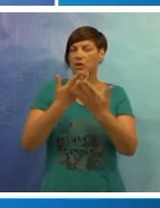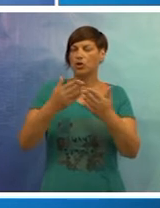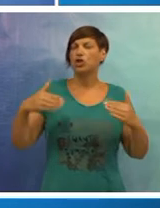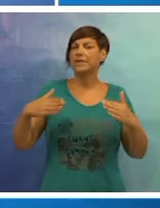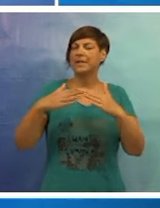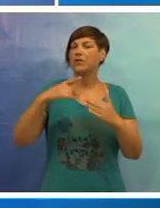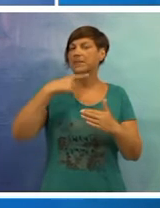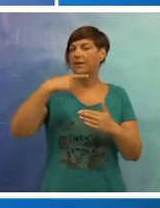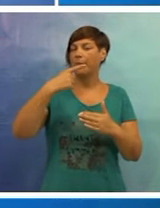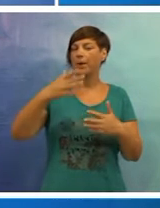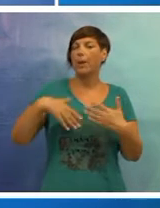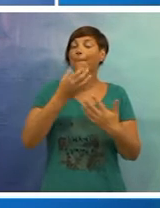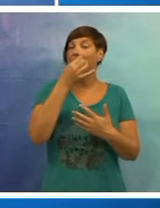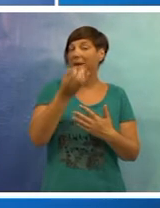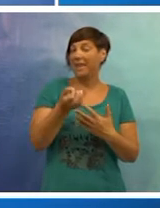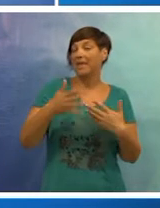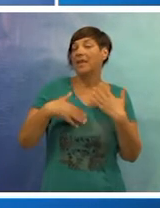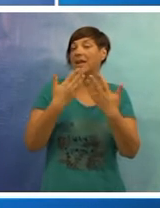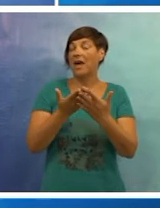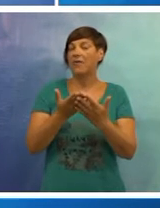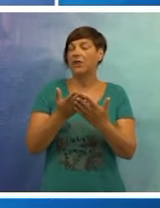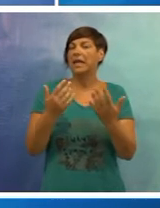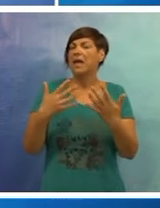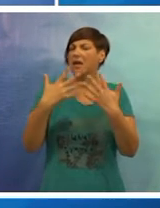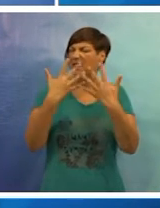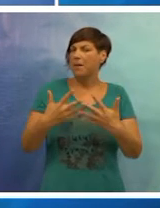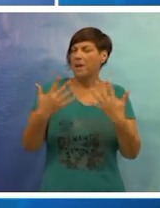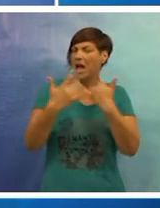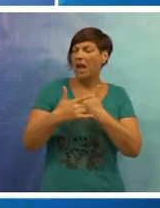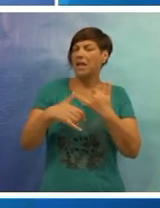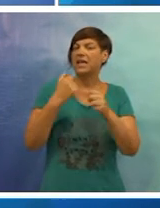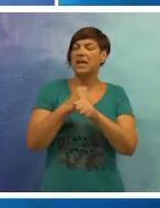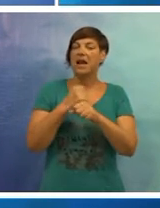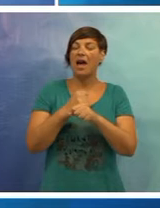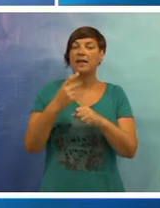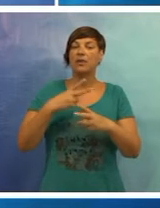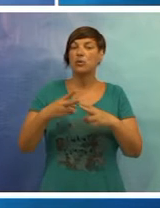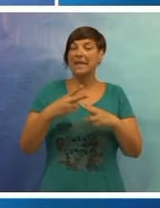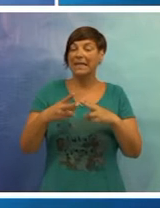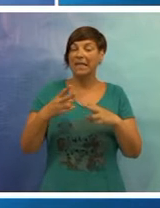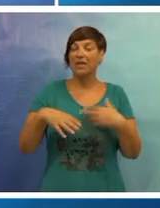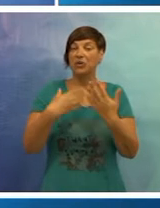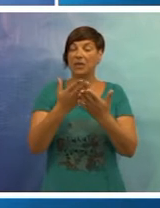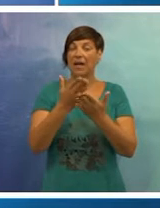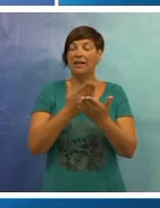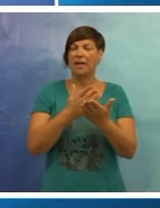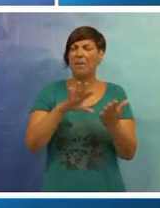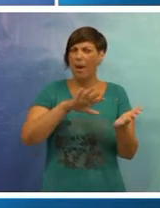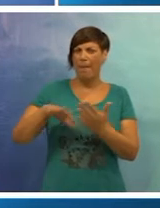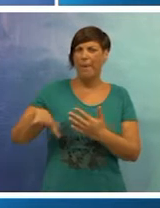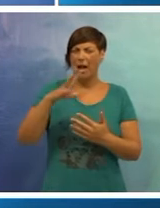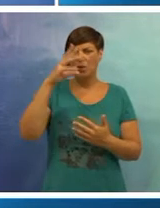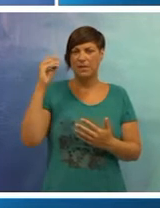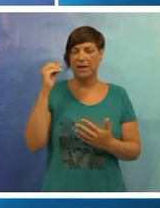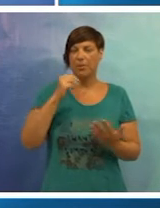Nakon što se zgovornice gradskog vijeća potenciralo pitanje navodnih kriminalnih radnji u gradskoj tvrtki Sanitat, taje tema čini se